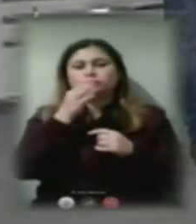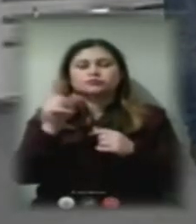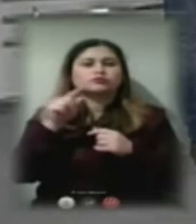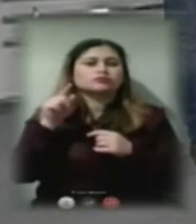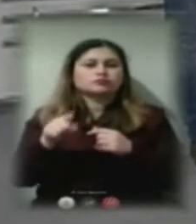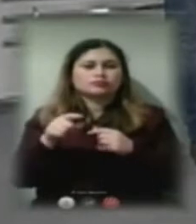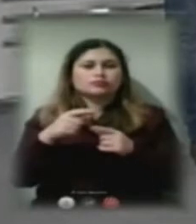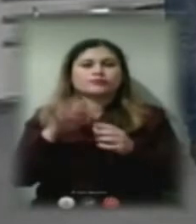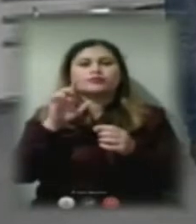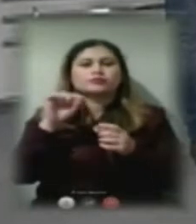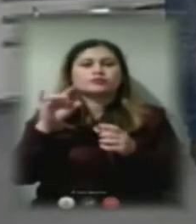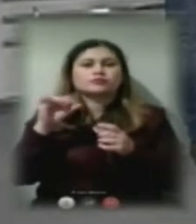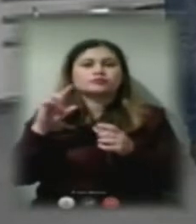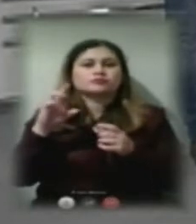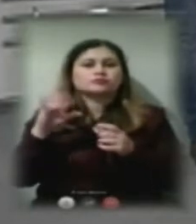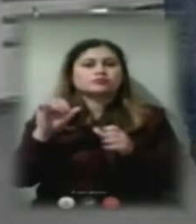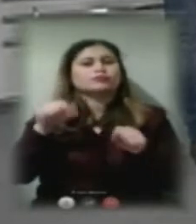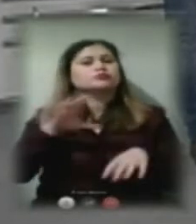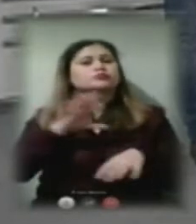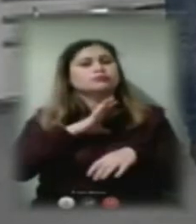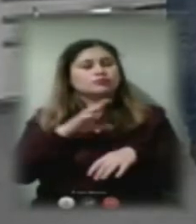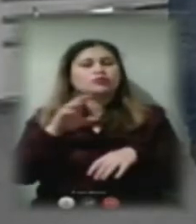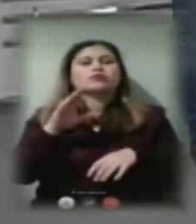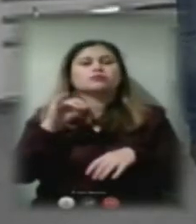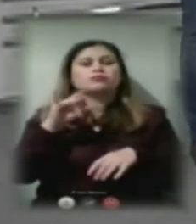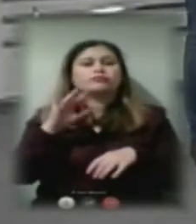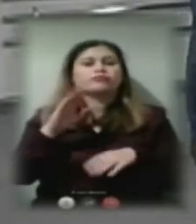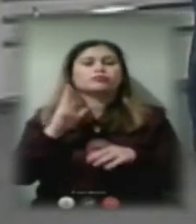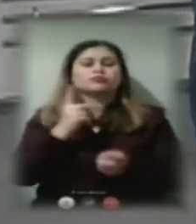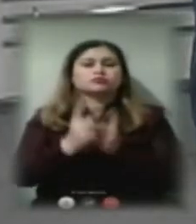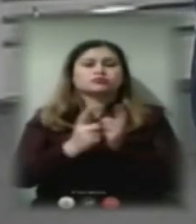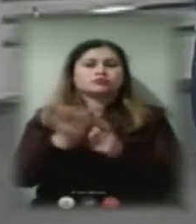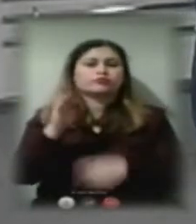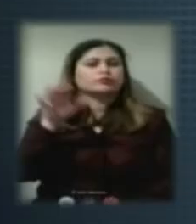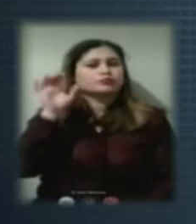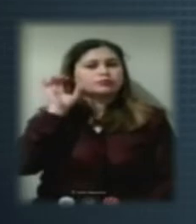березні, можливо, тариф буде змінюватися. Давайте зараз послухаємо Сергія.